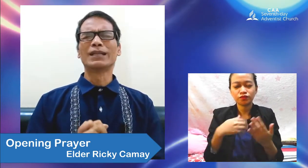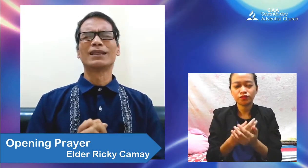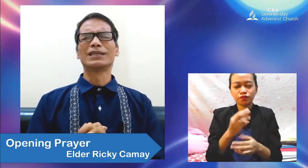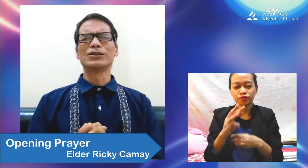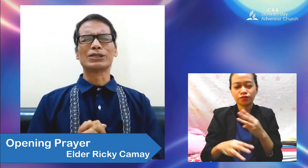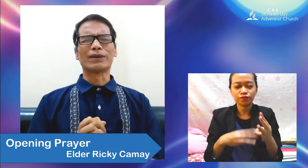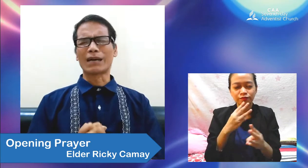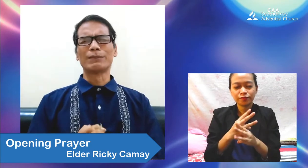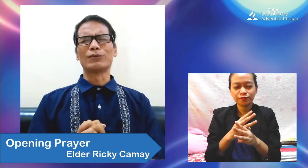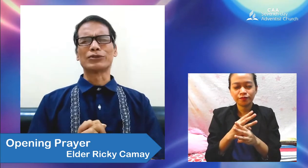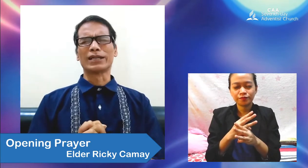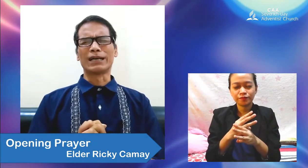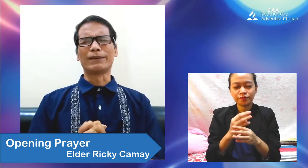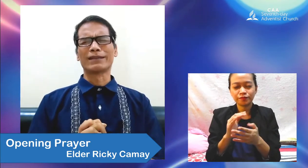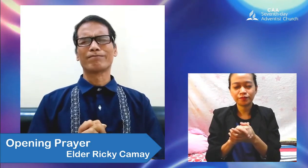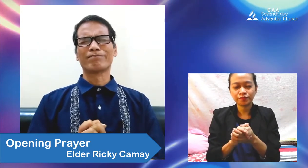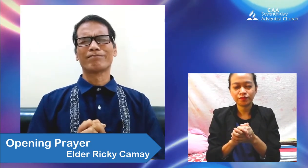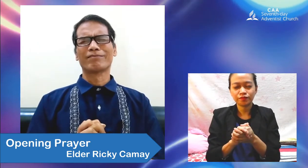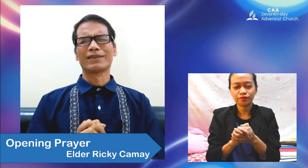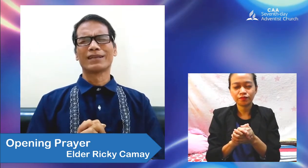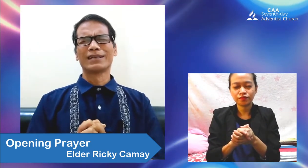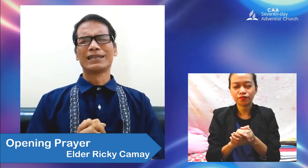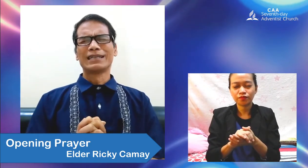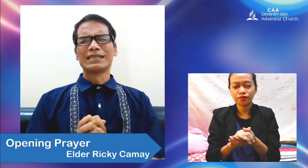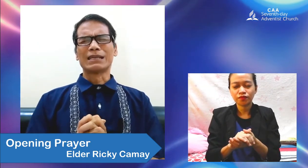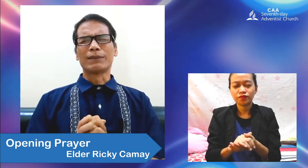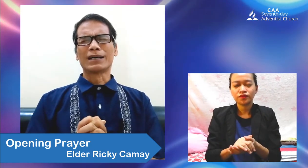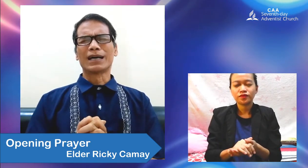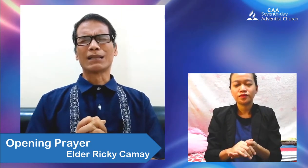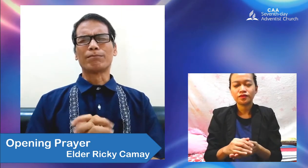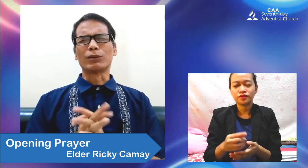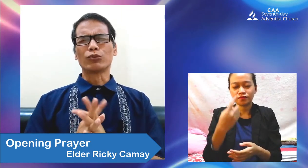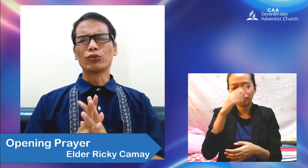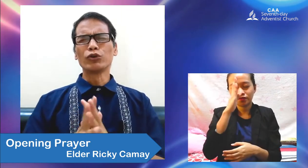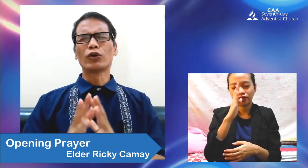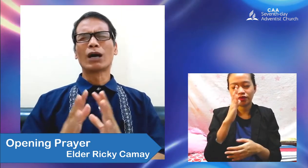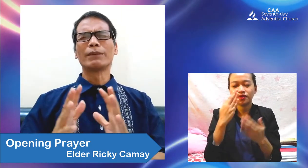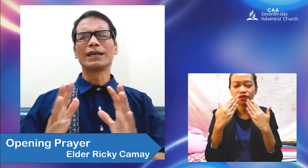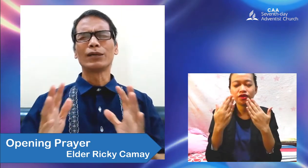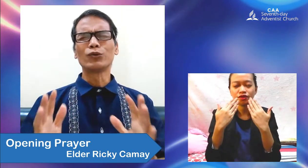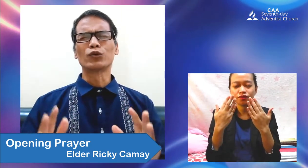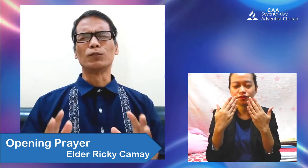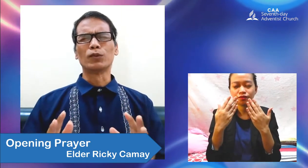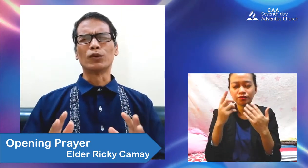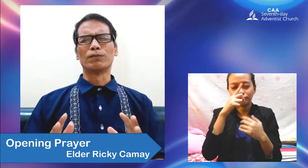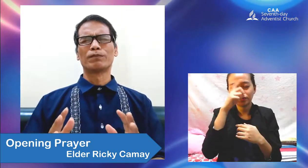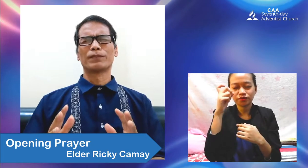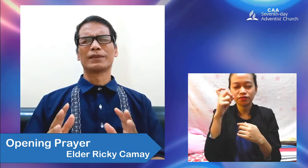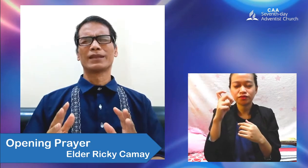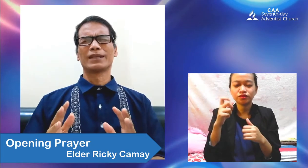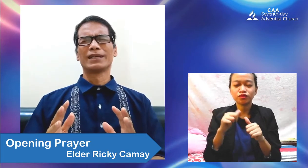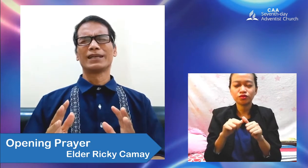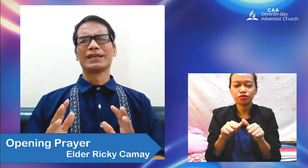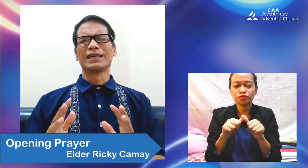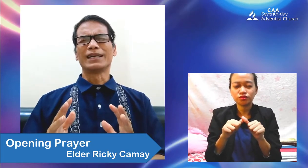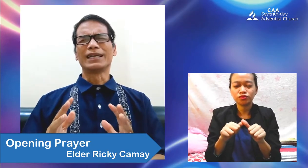O Banal na Diyos, marami pong salamat. Sapagkat patuloy niyo kaming kinukupko,